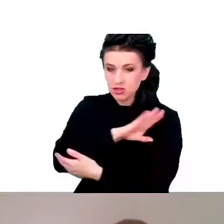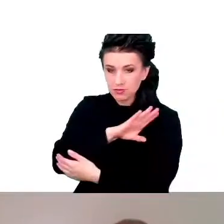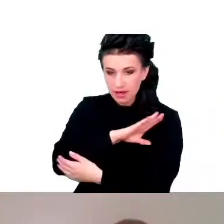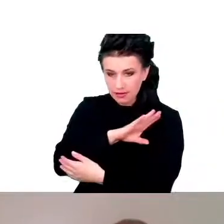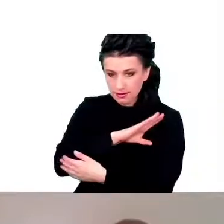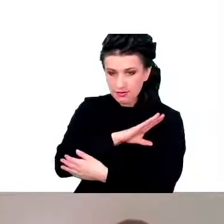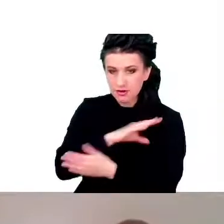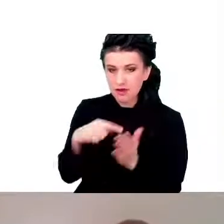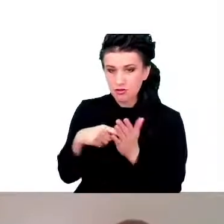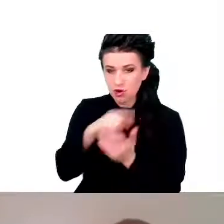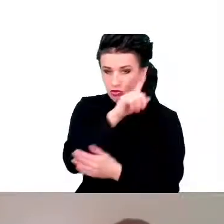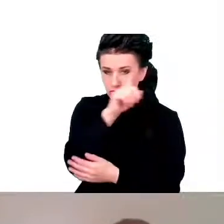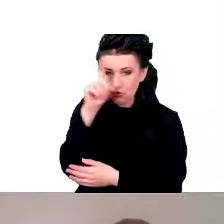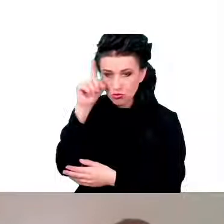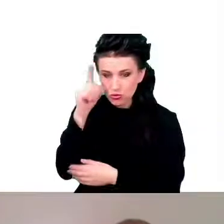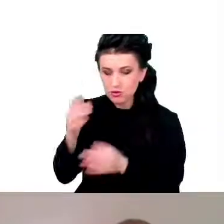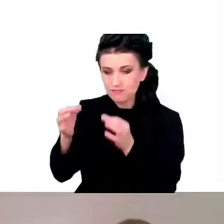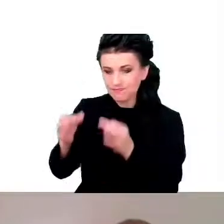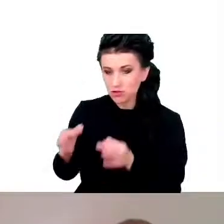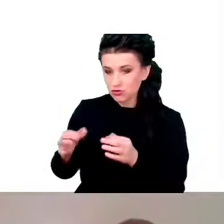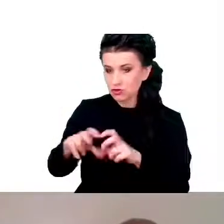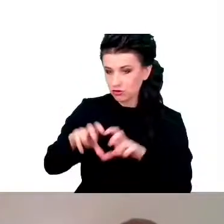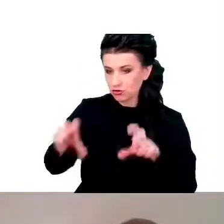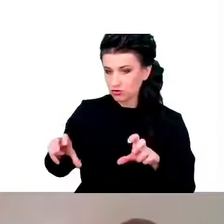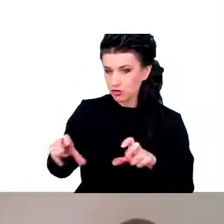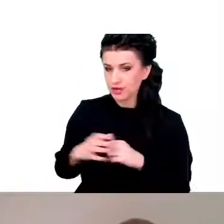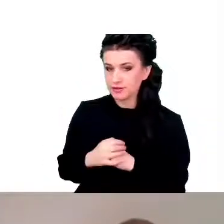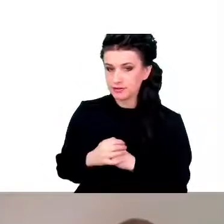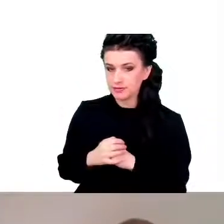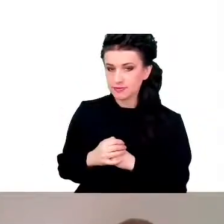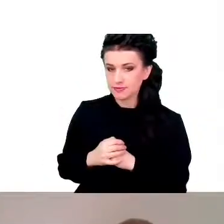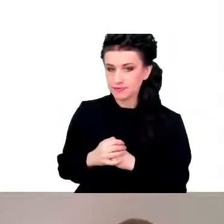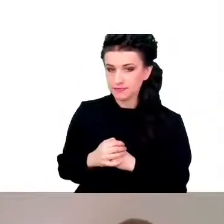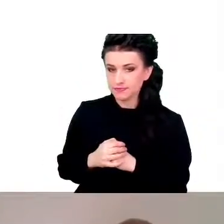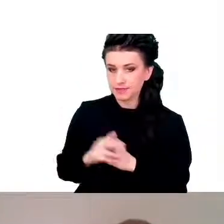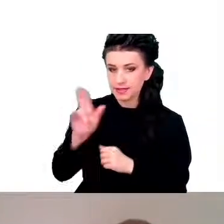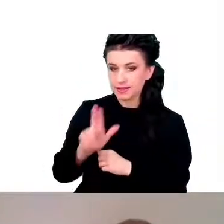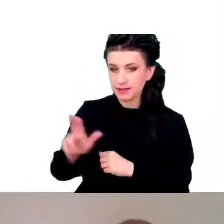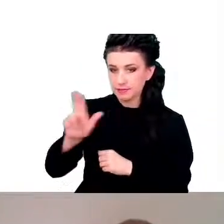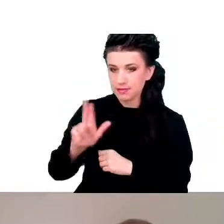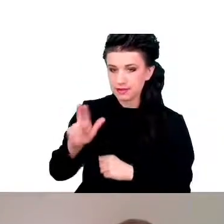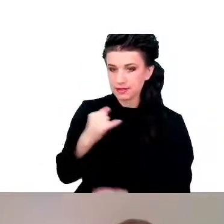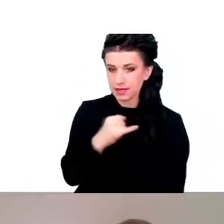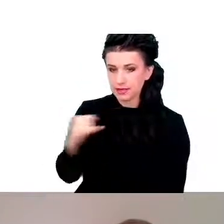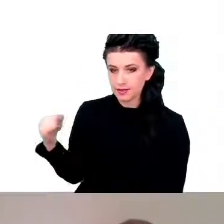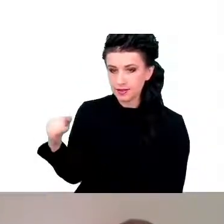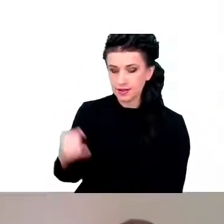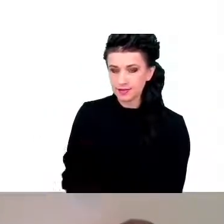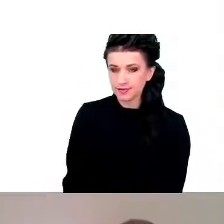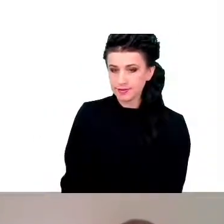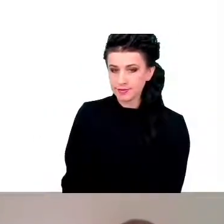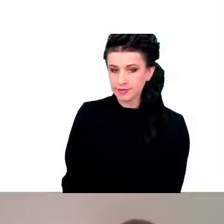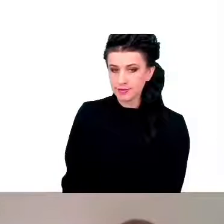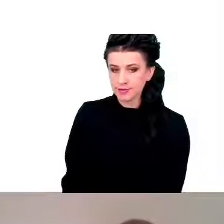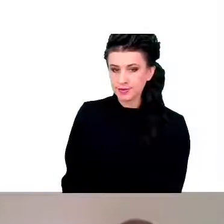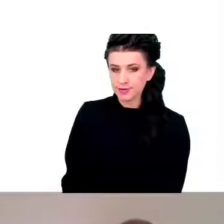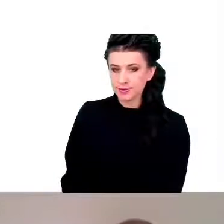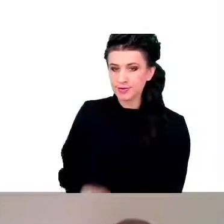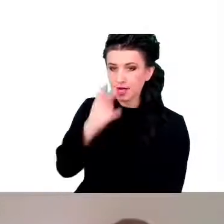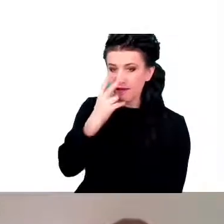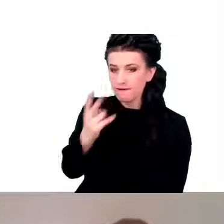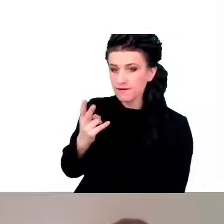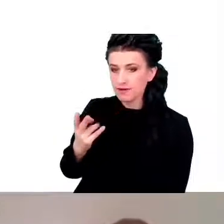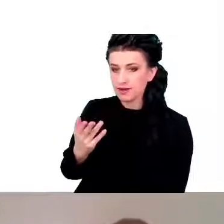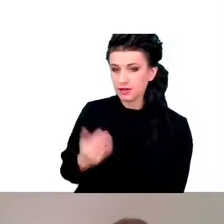ludzi w dzisiejszych czasach, to jest ta niebieska linia, widzimy, że